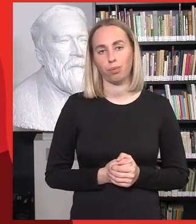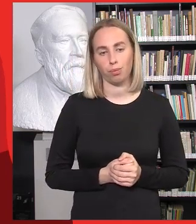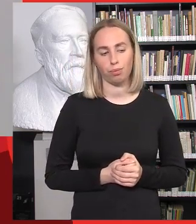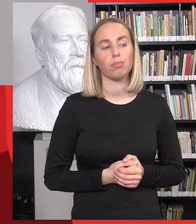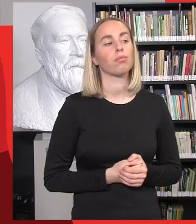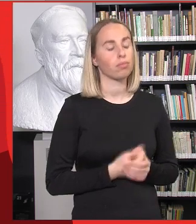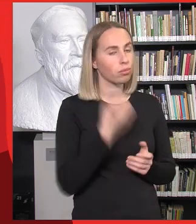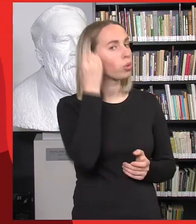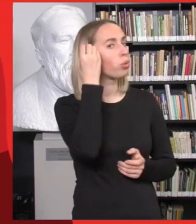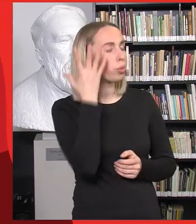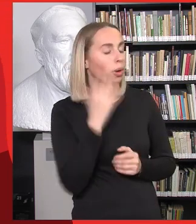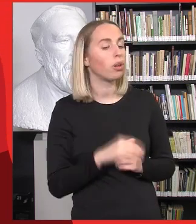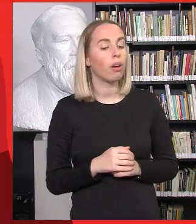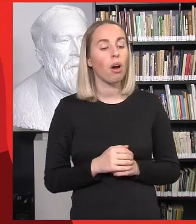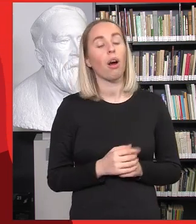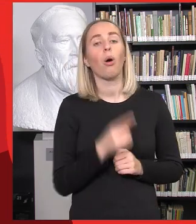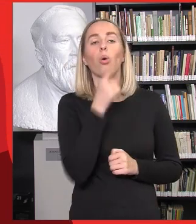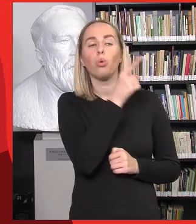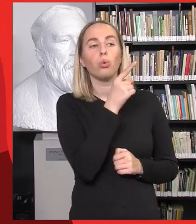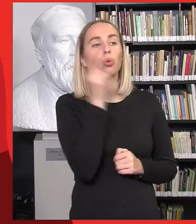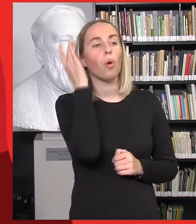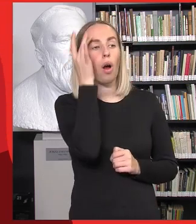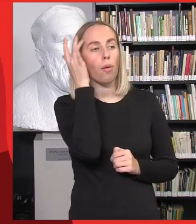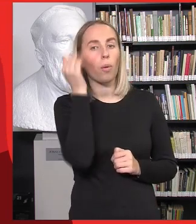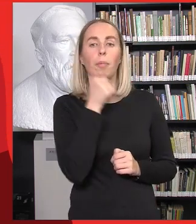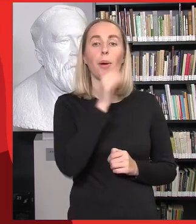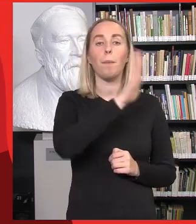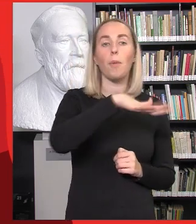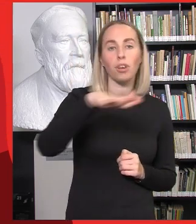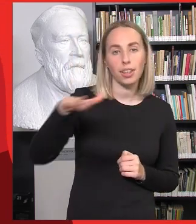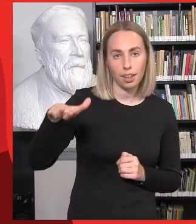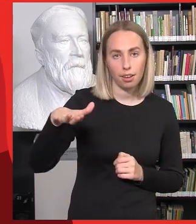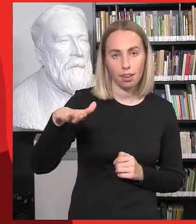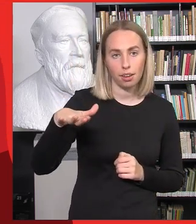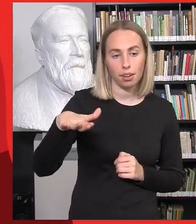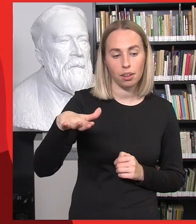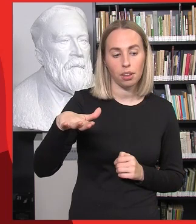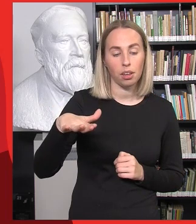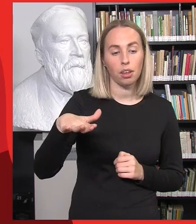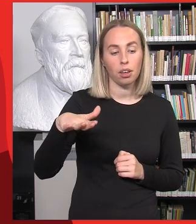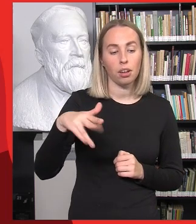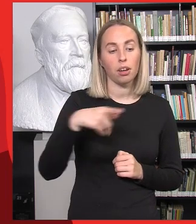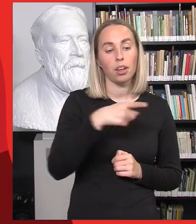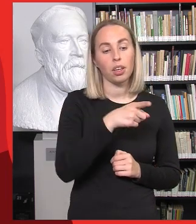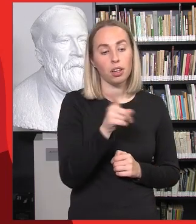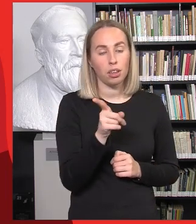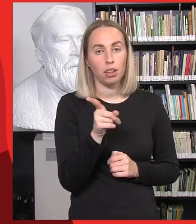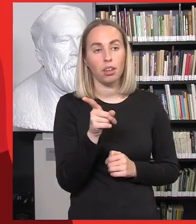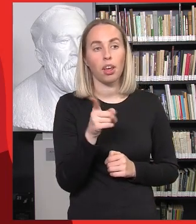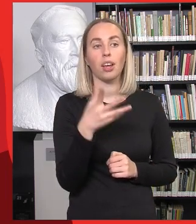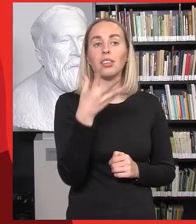Supratau. O kaip jums atrodo, patys mokiniai ar labiau remiasi